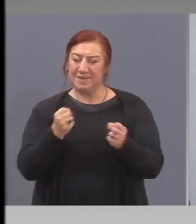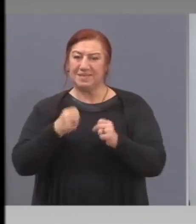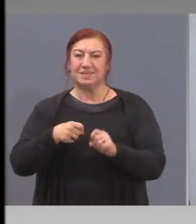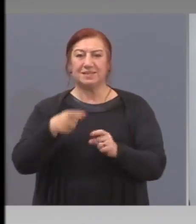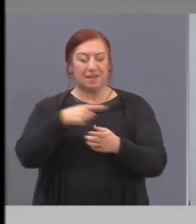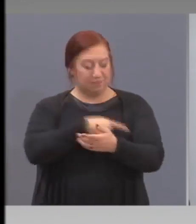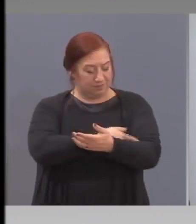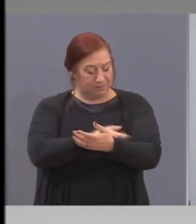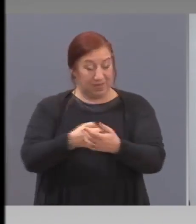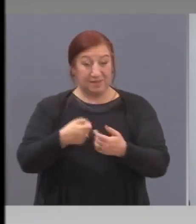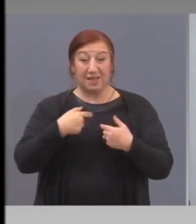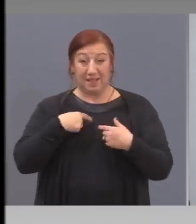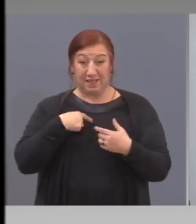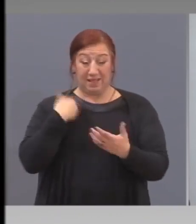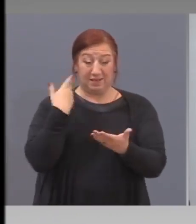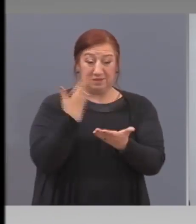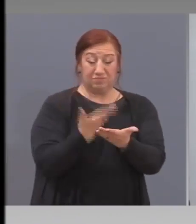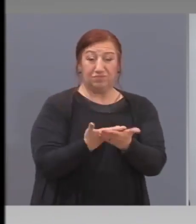един милион.